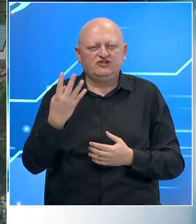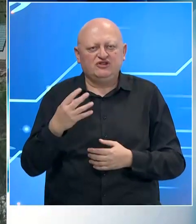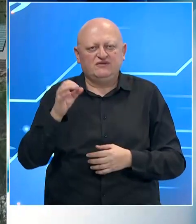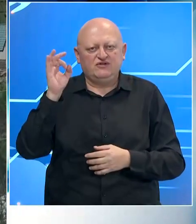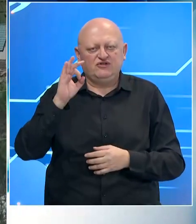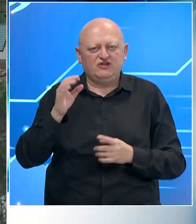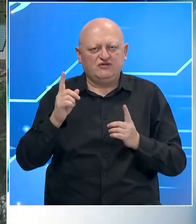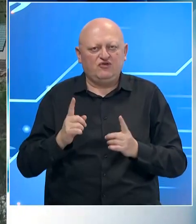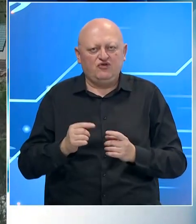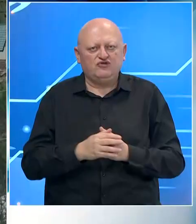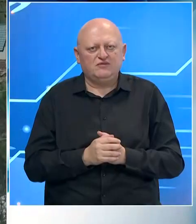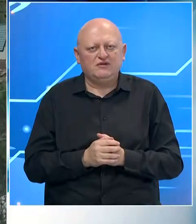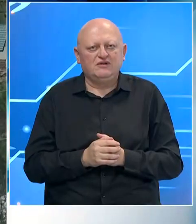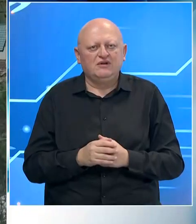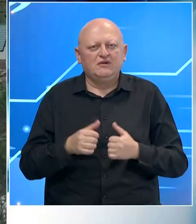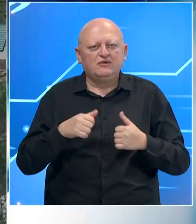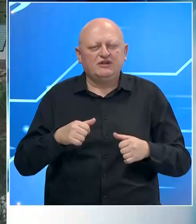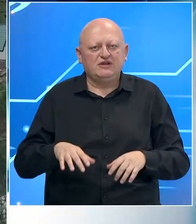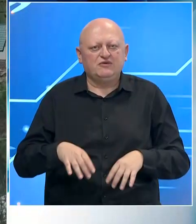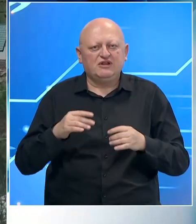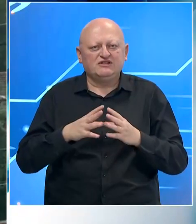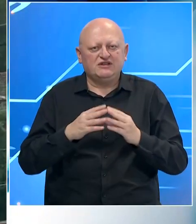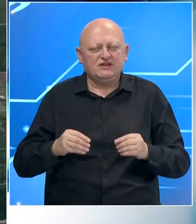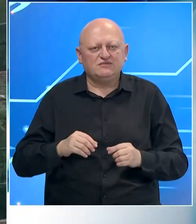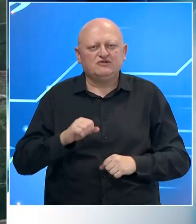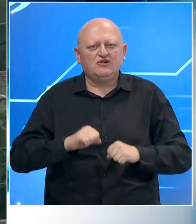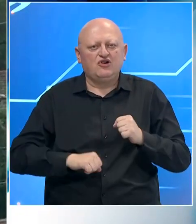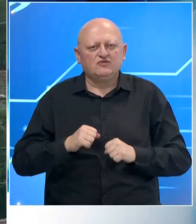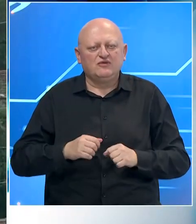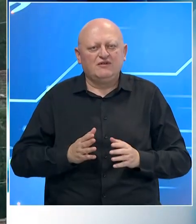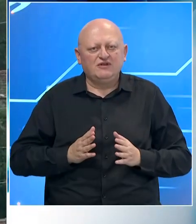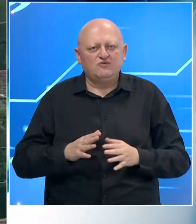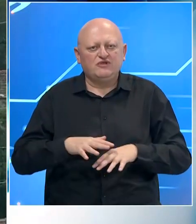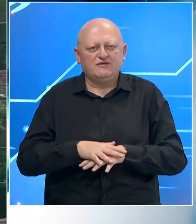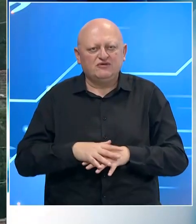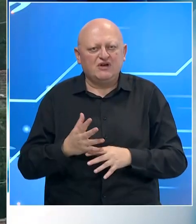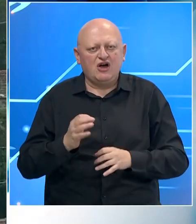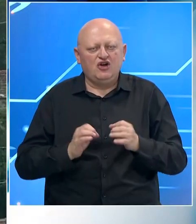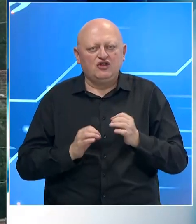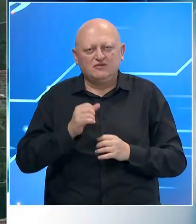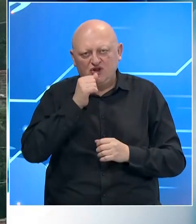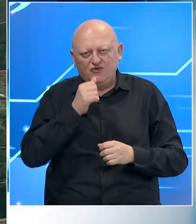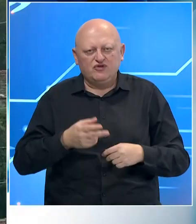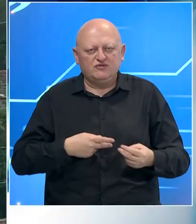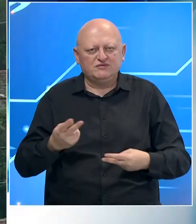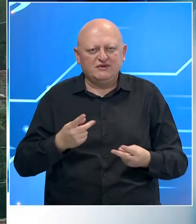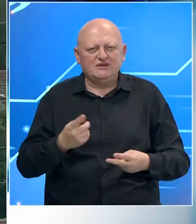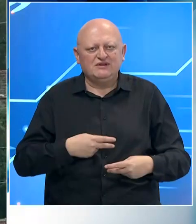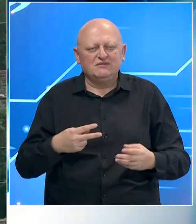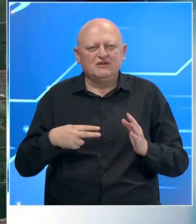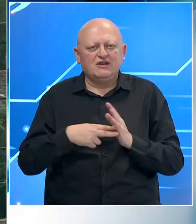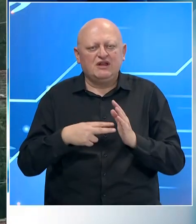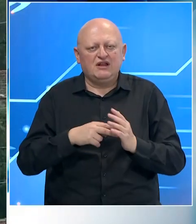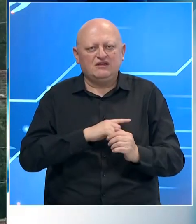između 3. i 4. oktobera. Prioritet je pronalaženje nestalih i osposobljavanje putne infrastrukture, kao i normalizacija